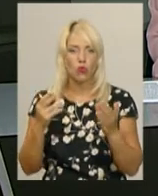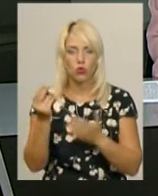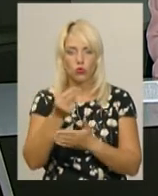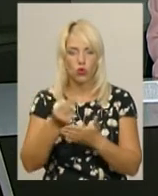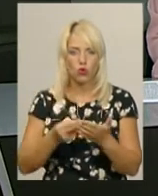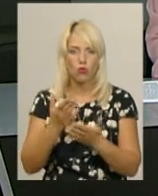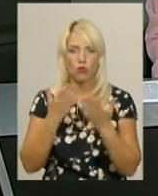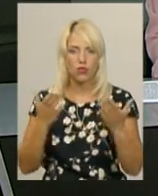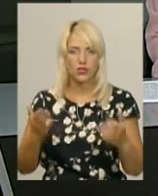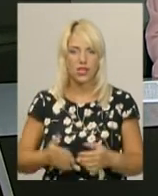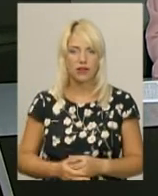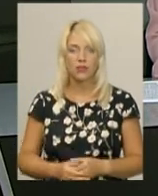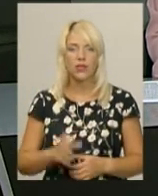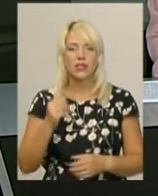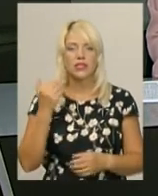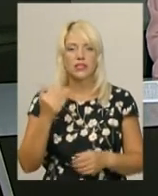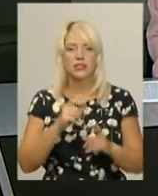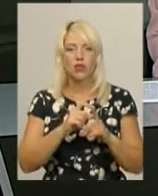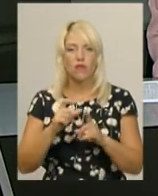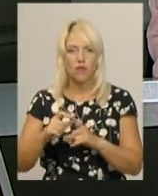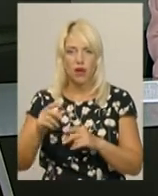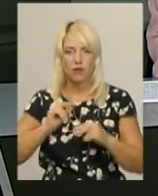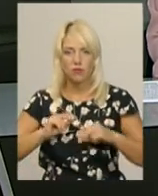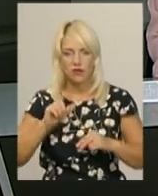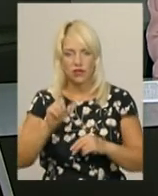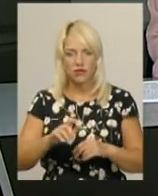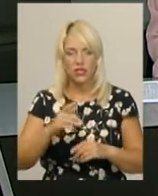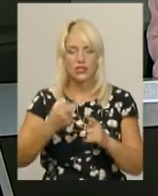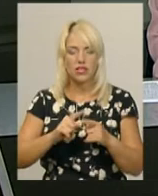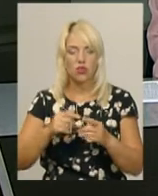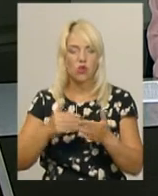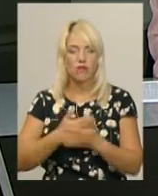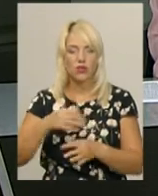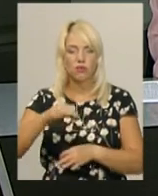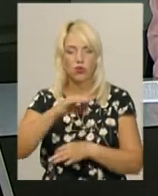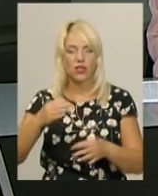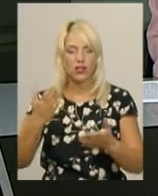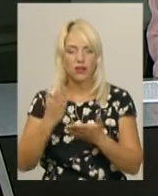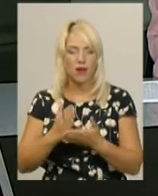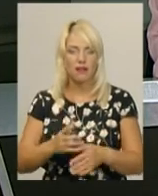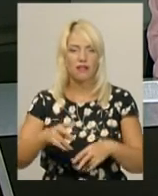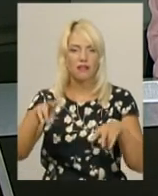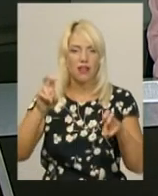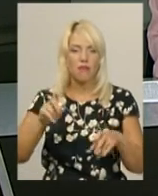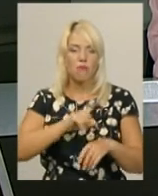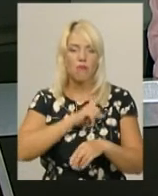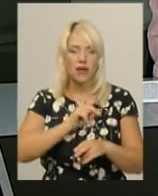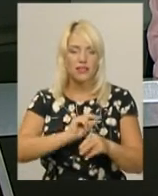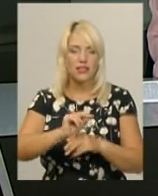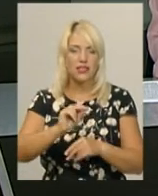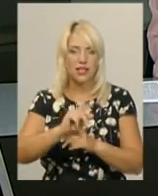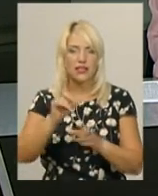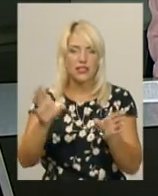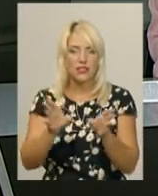співробітник Ольга Нікітіна. За її словами, це новий проєкт, який має назву «Майстер-клас із художником», у якому хмельницькі митці